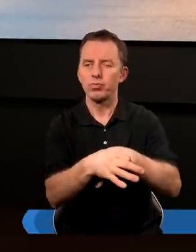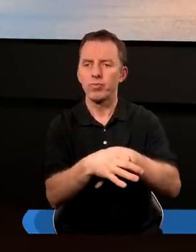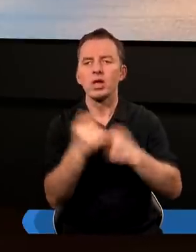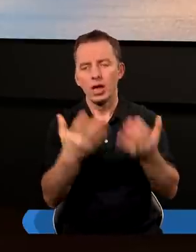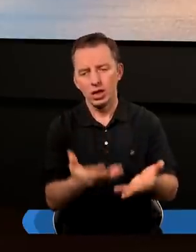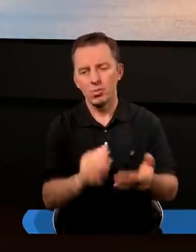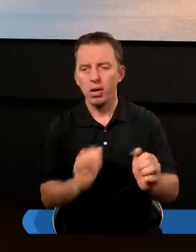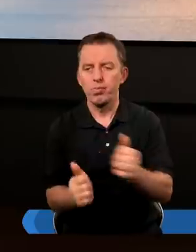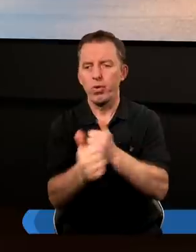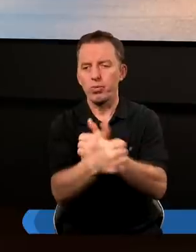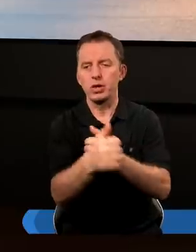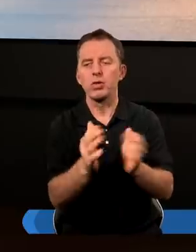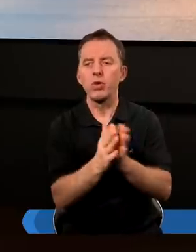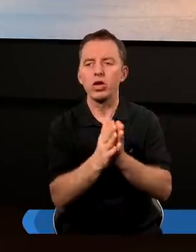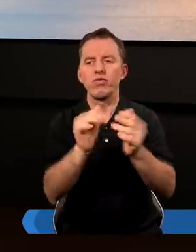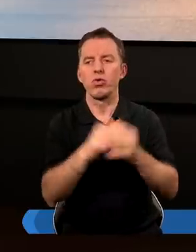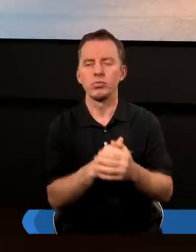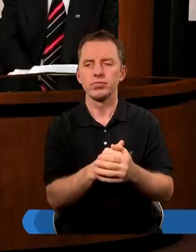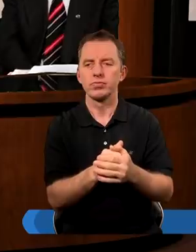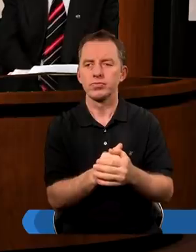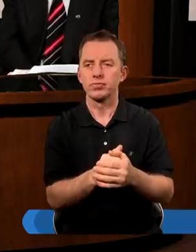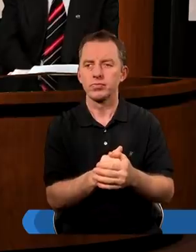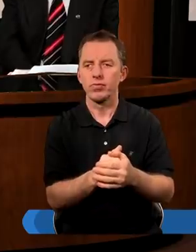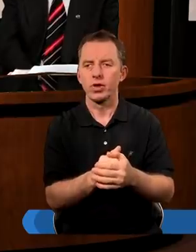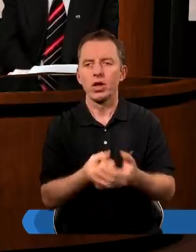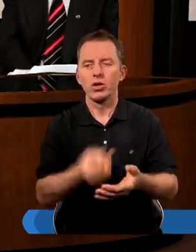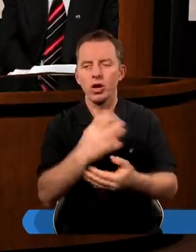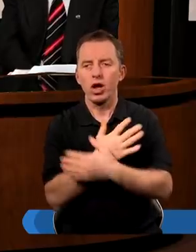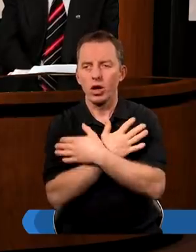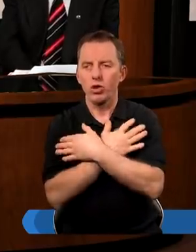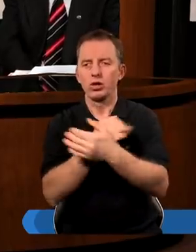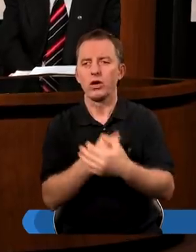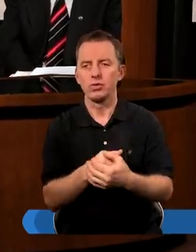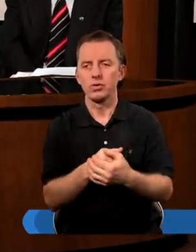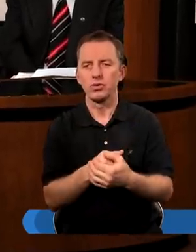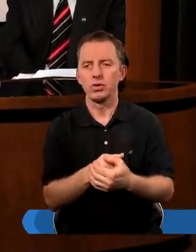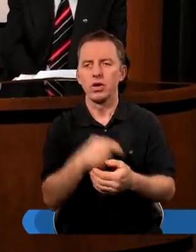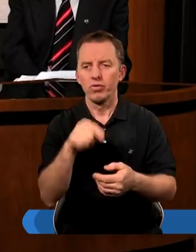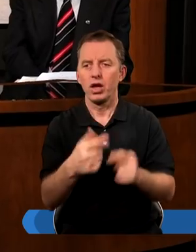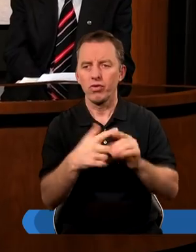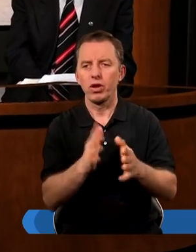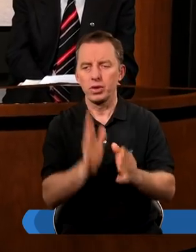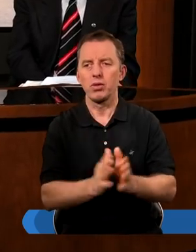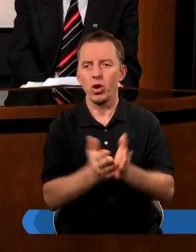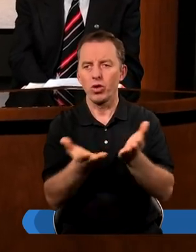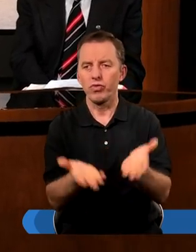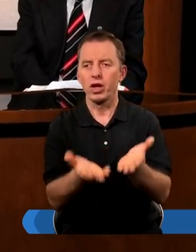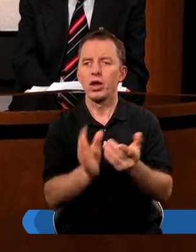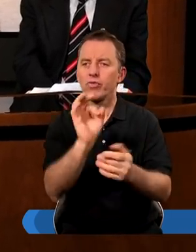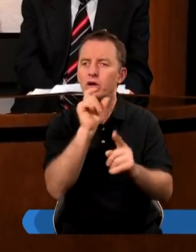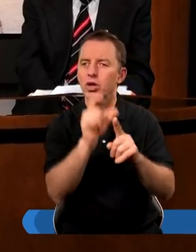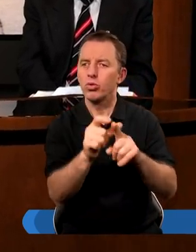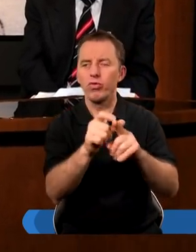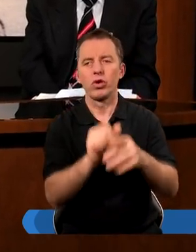chcemy poprzedzić modlitwą. Ukochane Ojcze, w tej chwili będziemy otwierać